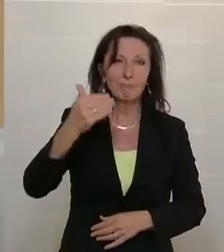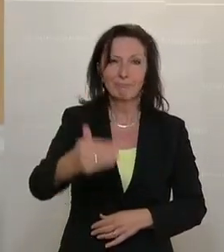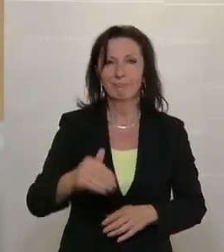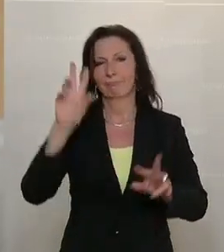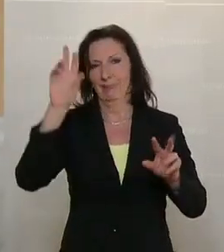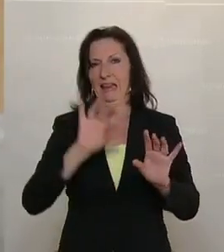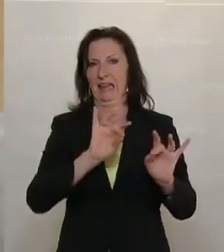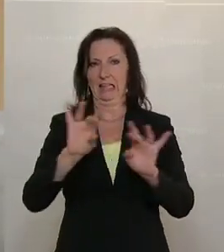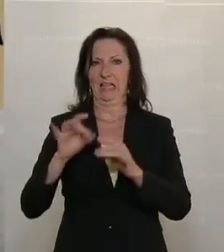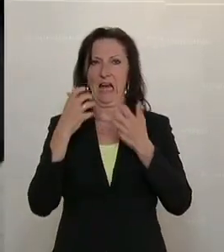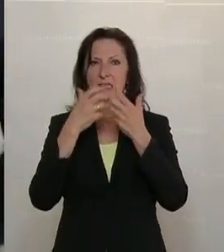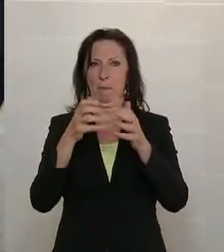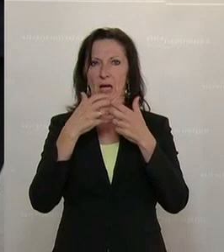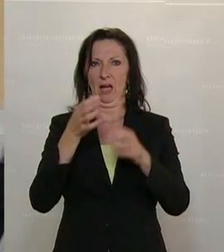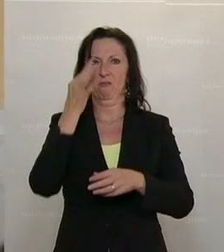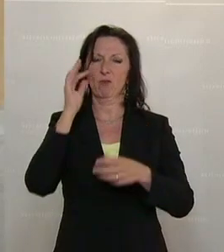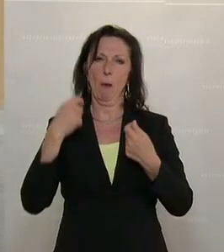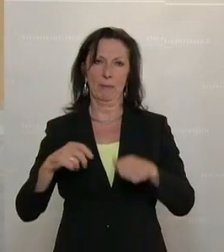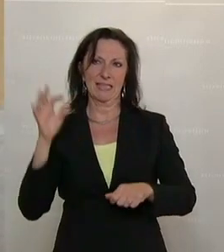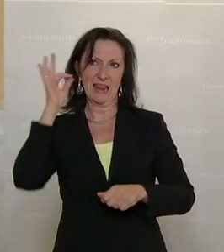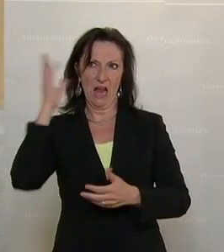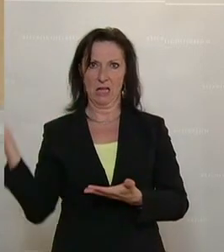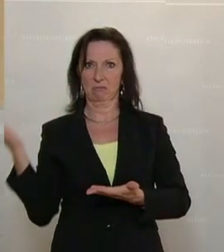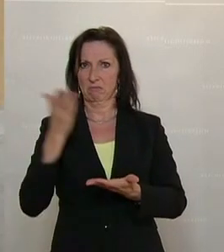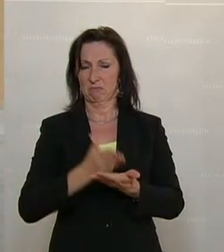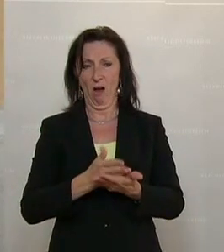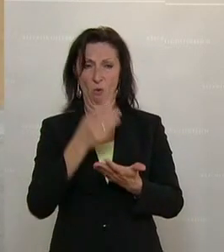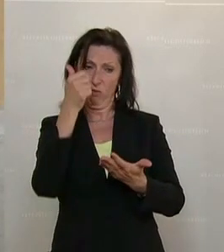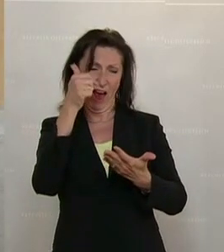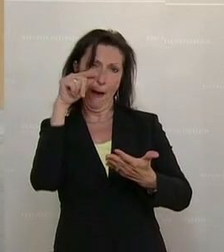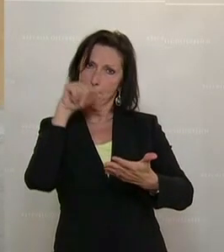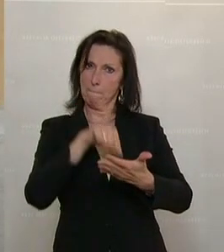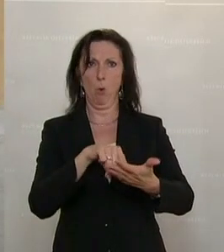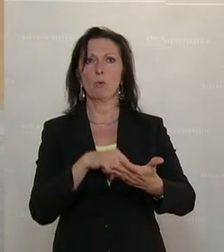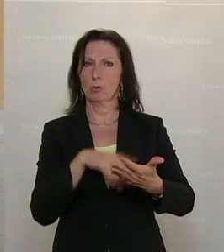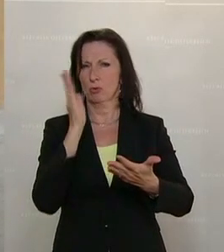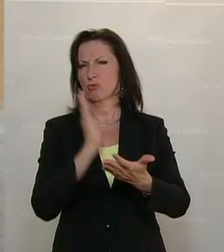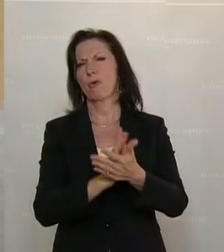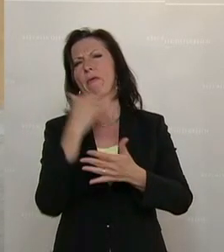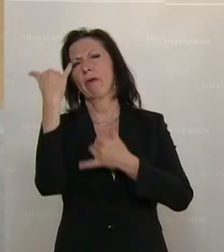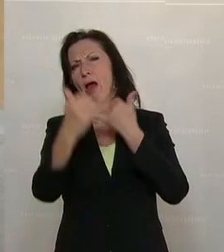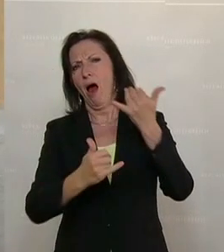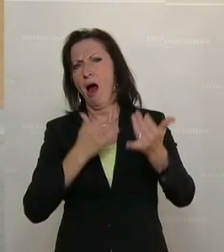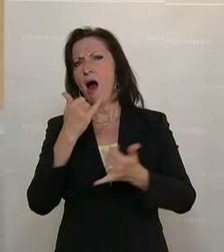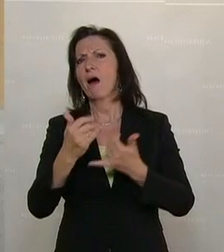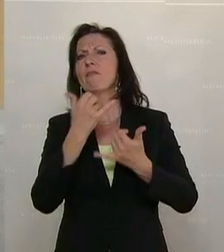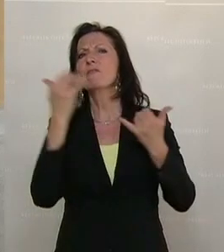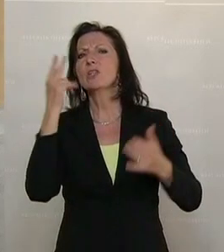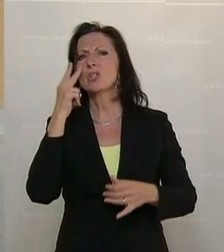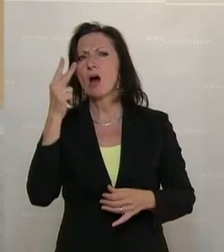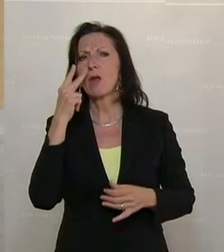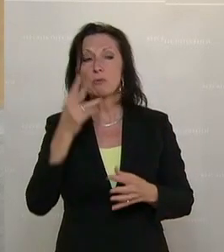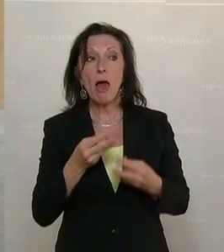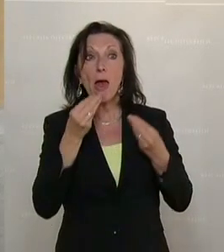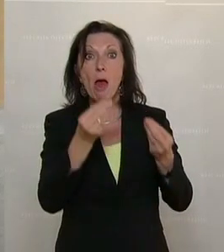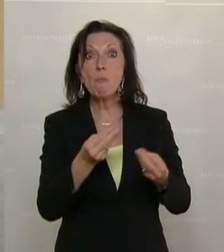von der Frau Präsidentin. Und eines, das uns da schon Jahre verfolgt, ist die Wirksamkeit der Empfehlungen. Da haben